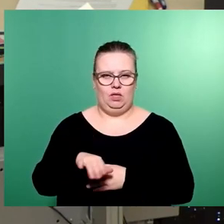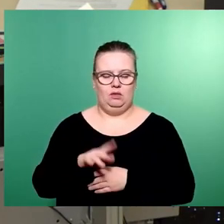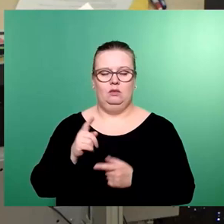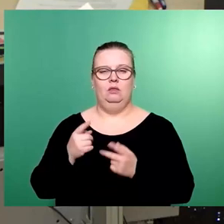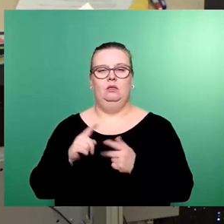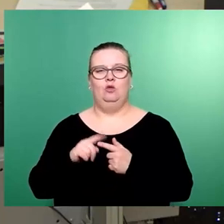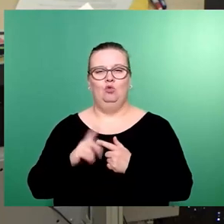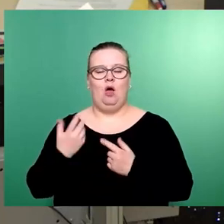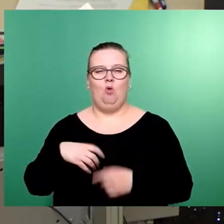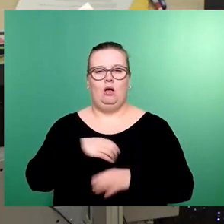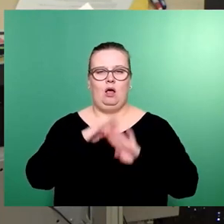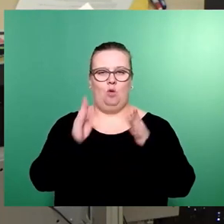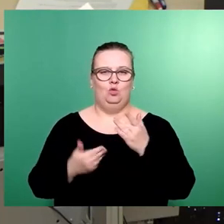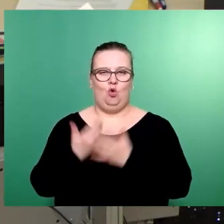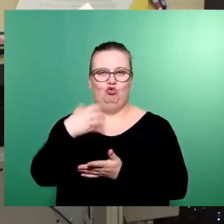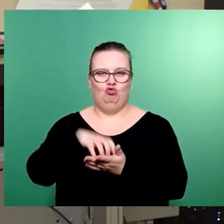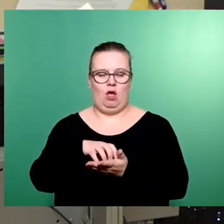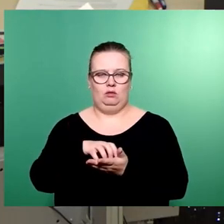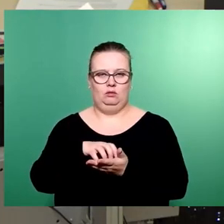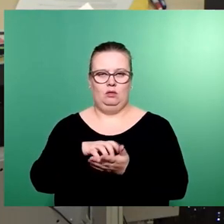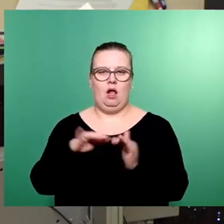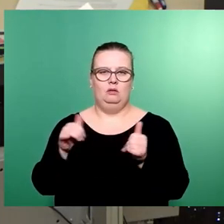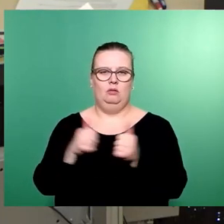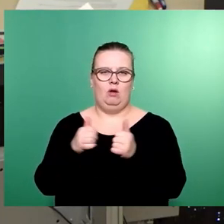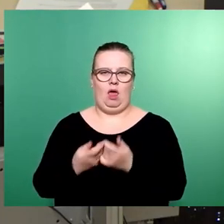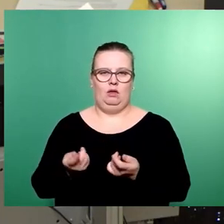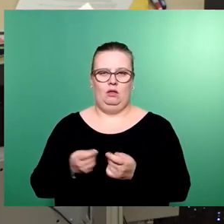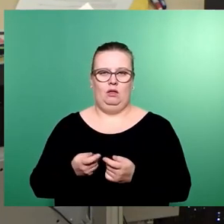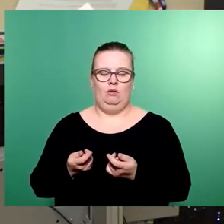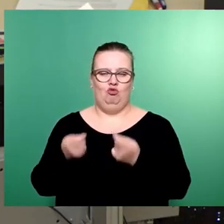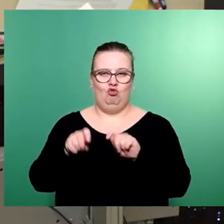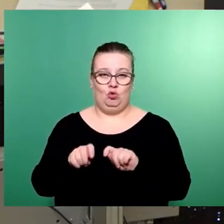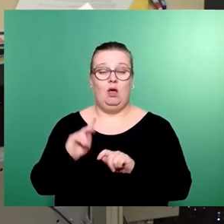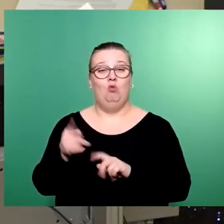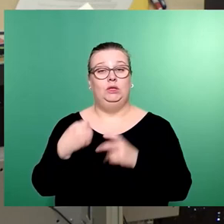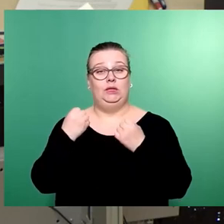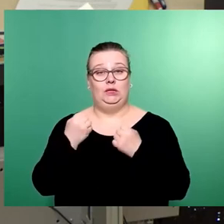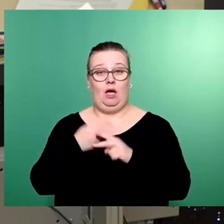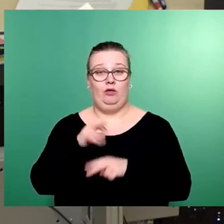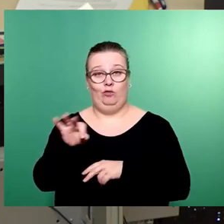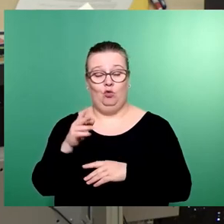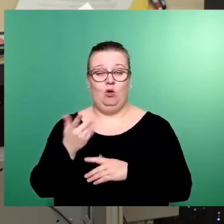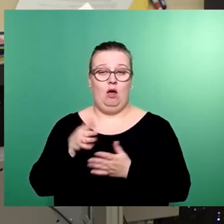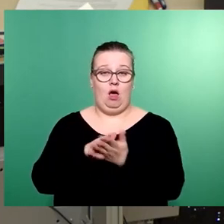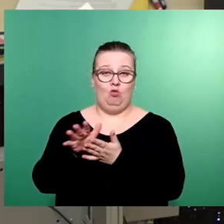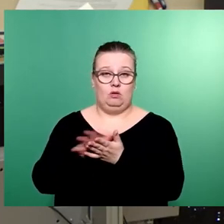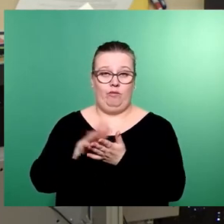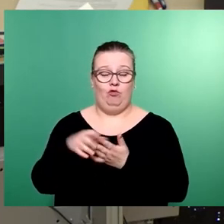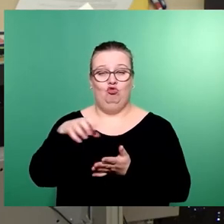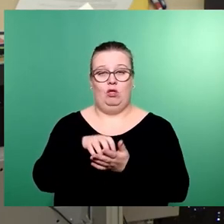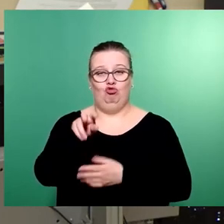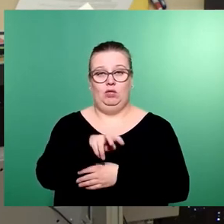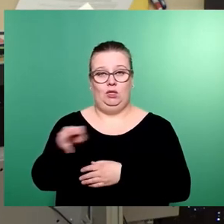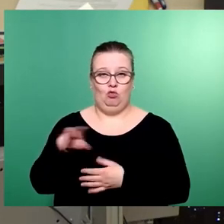Krankenhauses Dresden Neustadt als Begleitbeschluss, um auch dort Sicherheit zu schaffen für die Ausgaben, die wir vor das städtische Klinikum